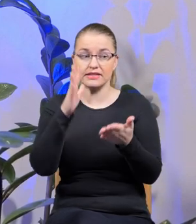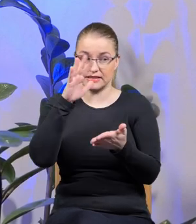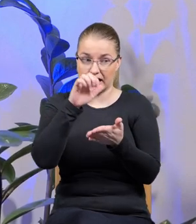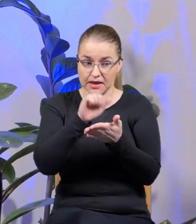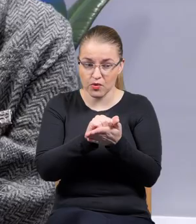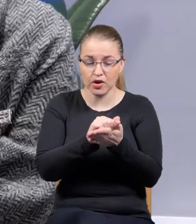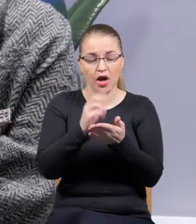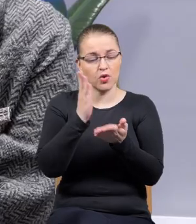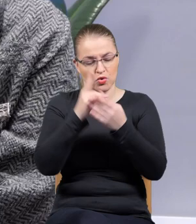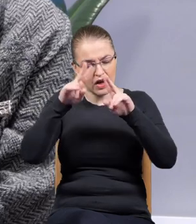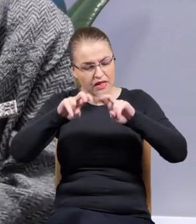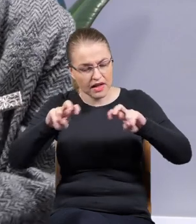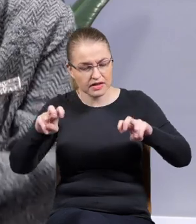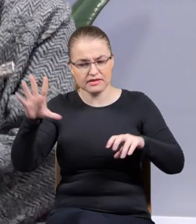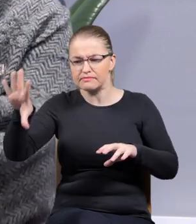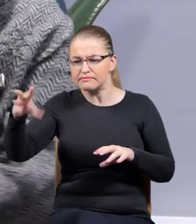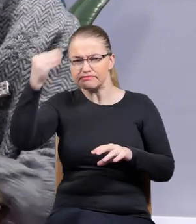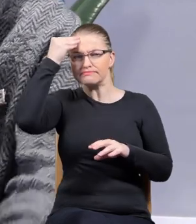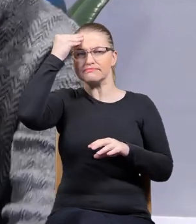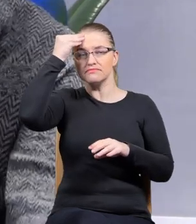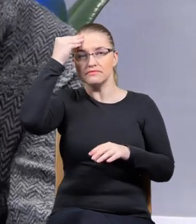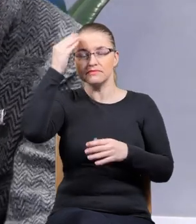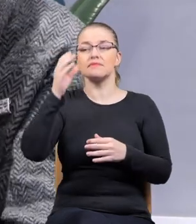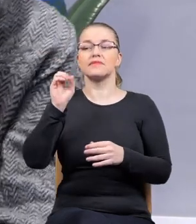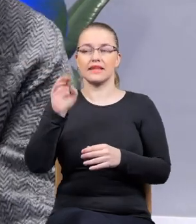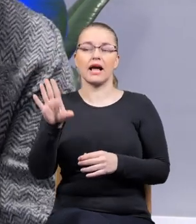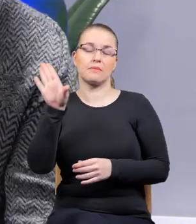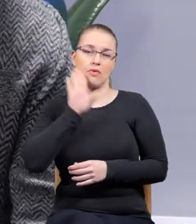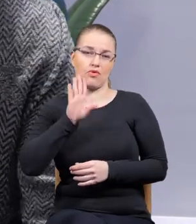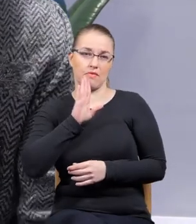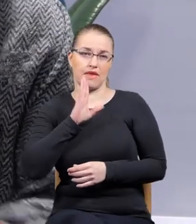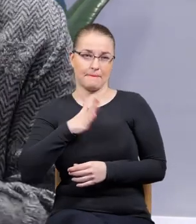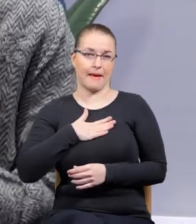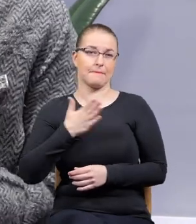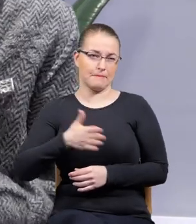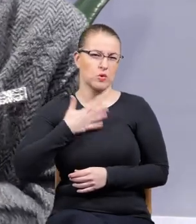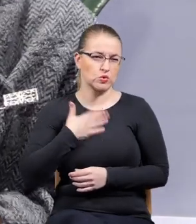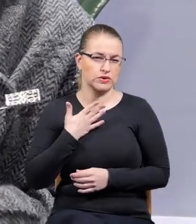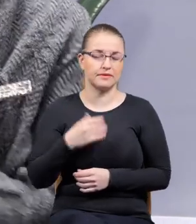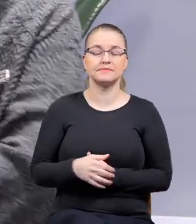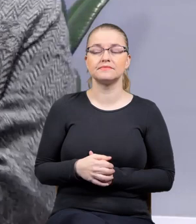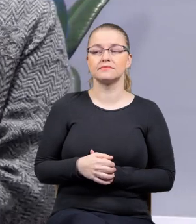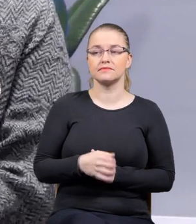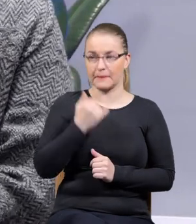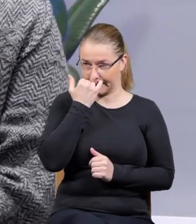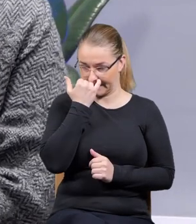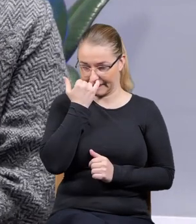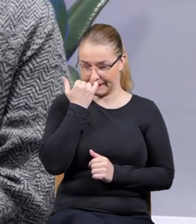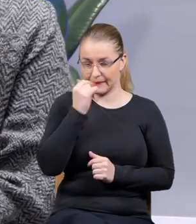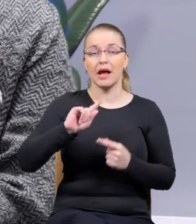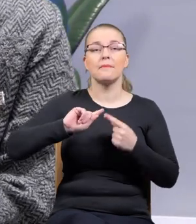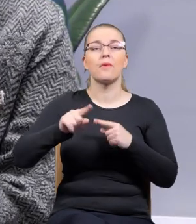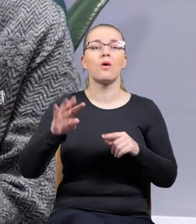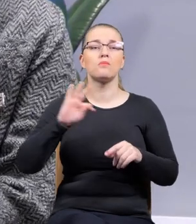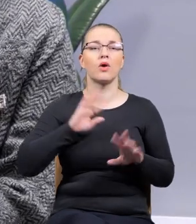interpretacjami? Tak, wracają. Ja mam bardzo podobne do Ciebie też wrażenie, że po księgach jakubowych